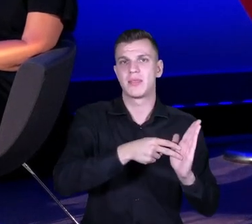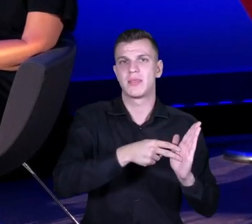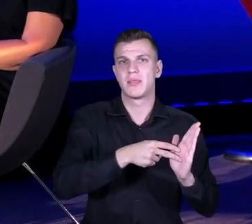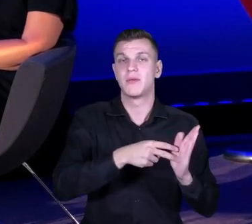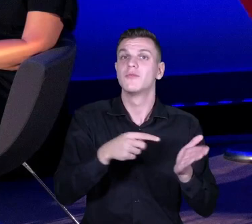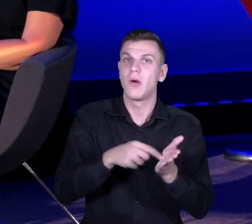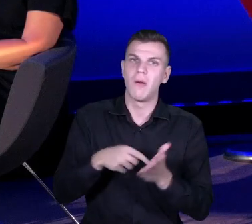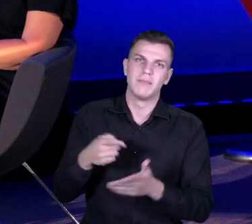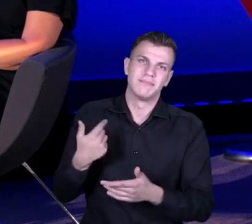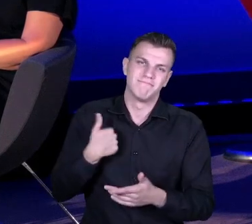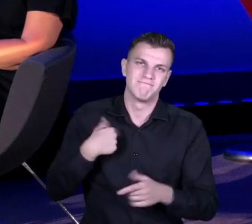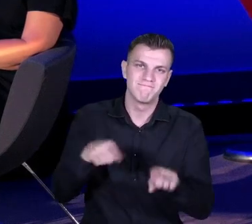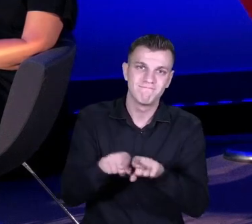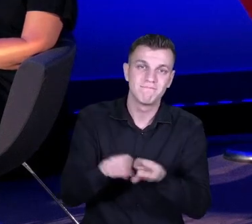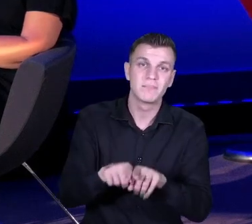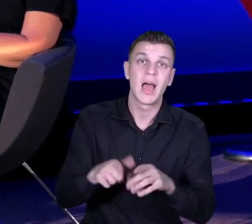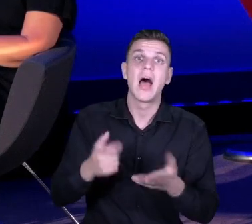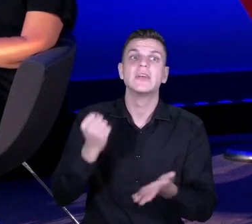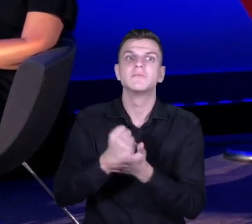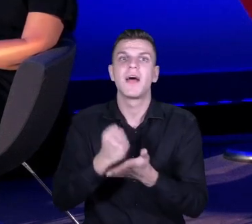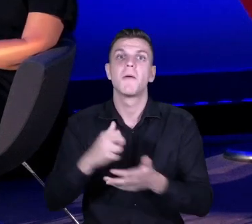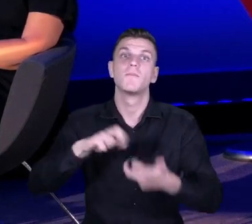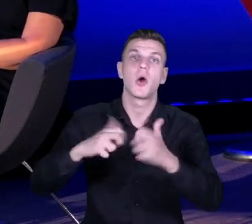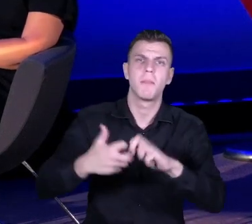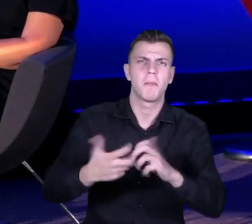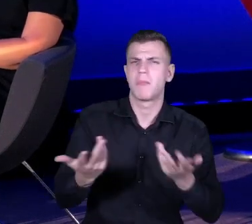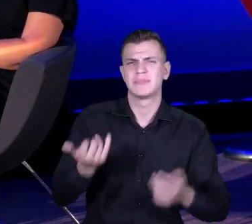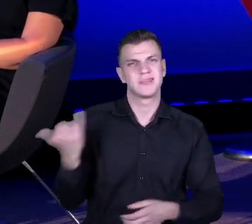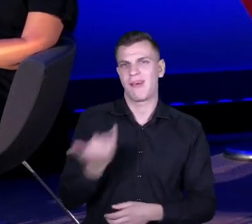no one zawsze przychodzą. No w ubiegłym roku,